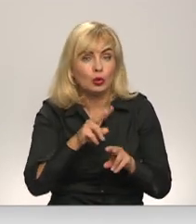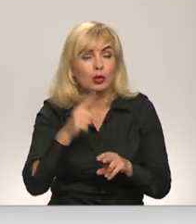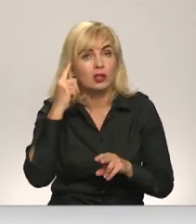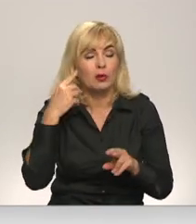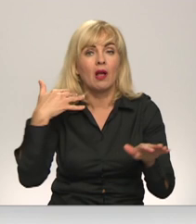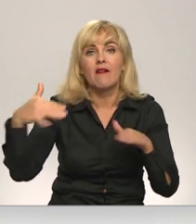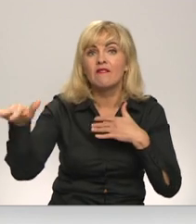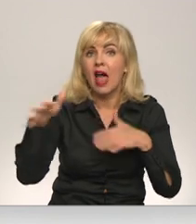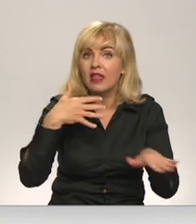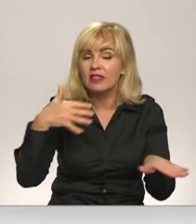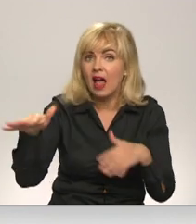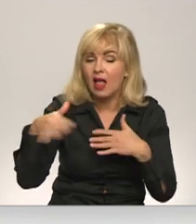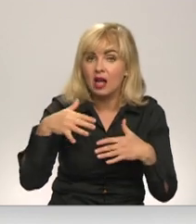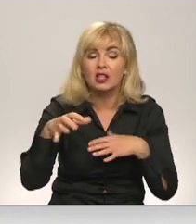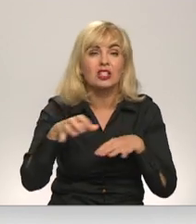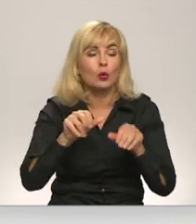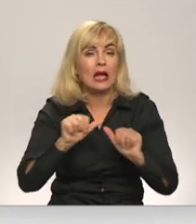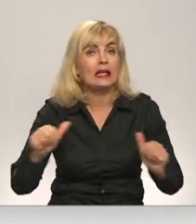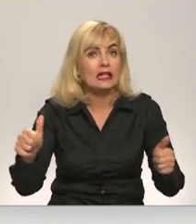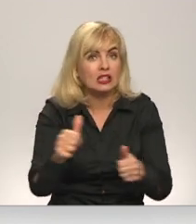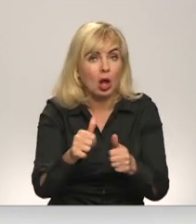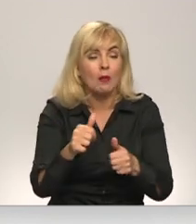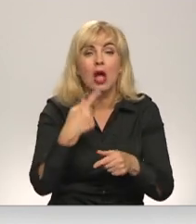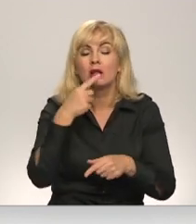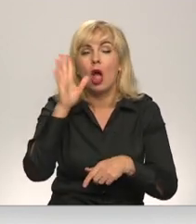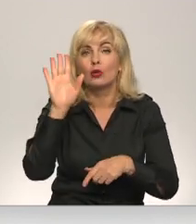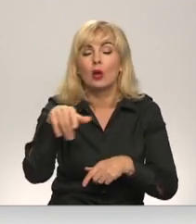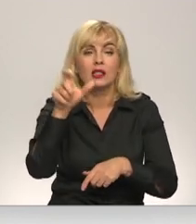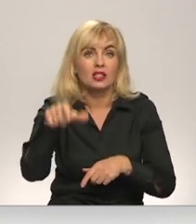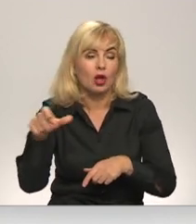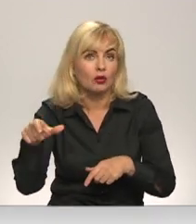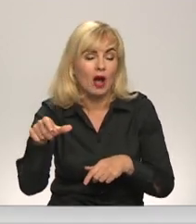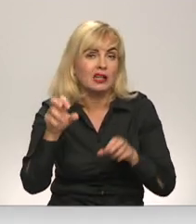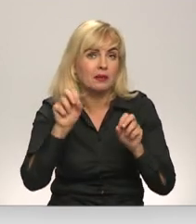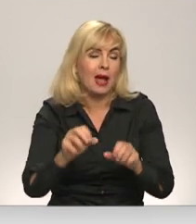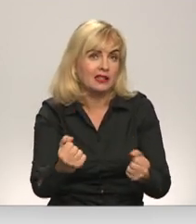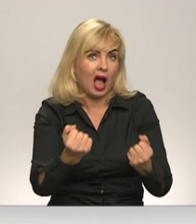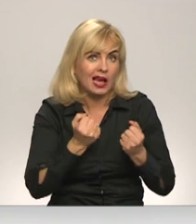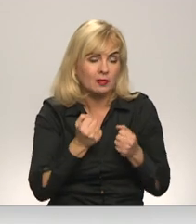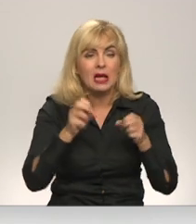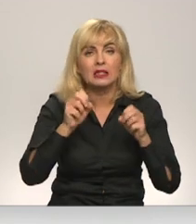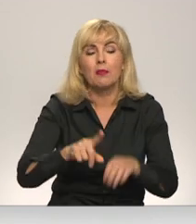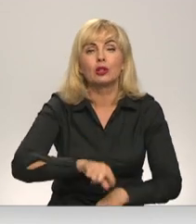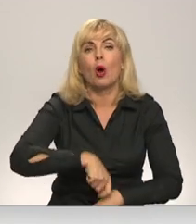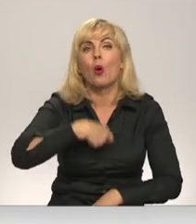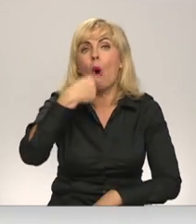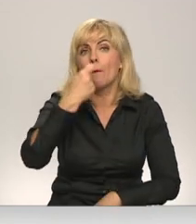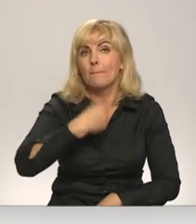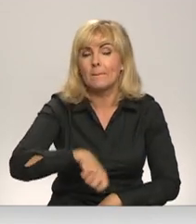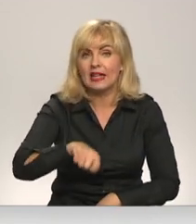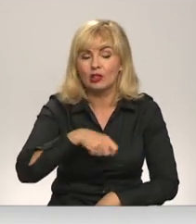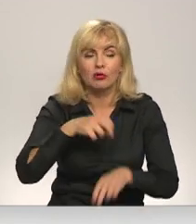izolācijas. Un nemaz neminājot, ka cilvēku aizsardzību, ka tur jāģerbis speciālos konvenzānos un